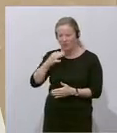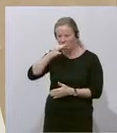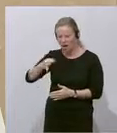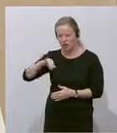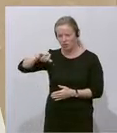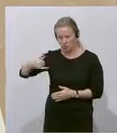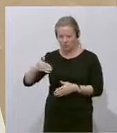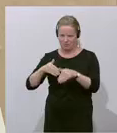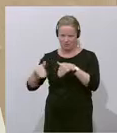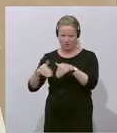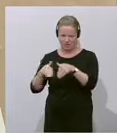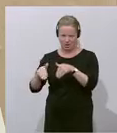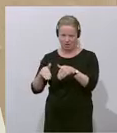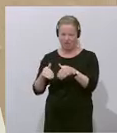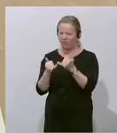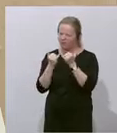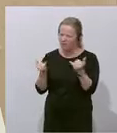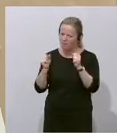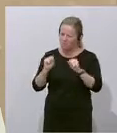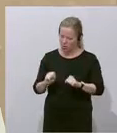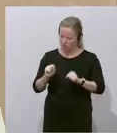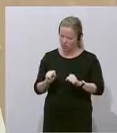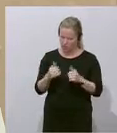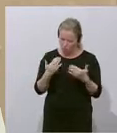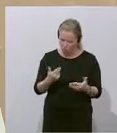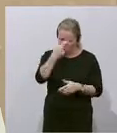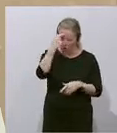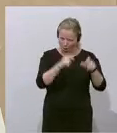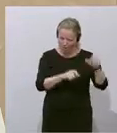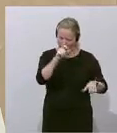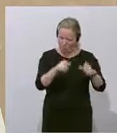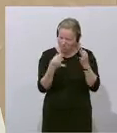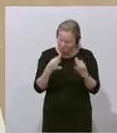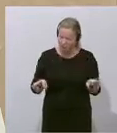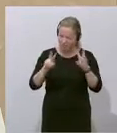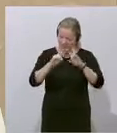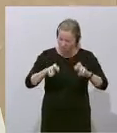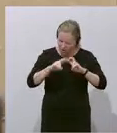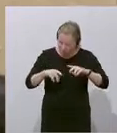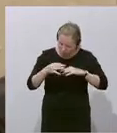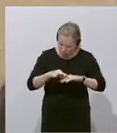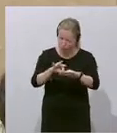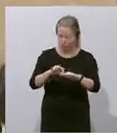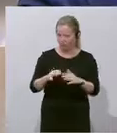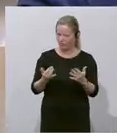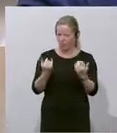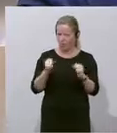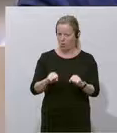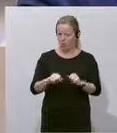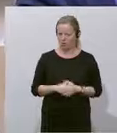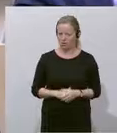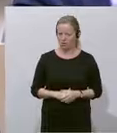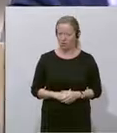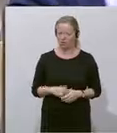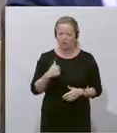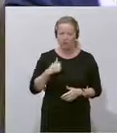wie gibt es das, dass solche Leute solche Ermittlungen führen? Wie gibt es das? Und ich weiß,